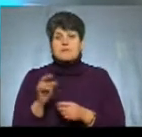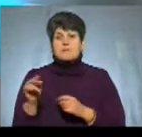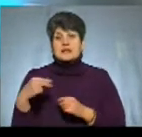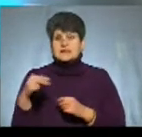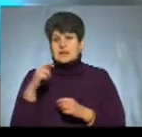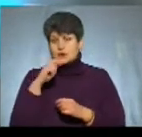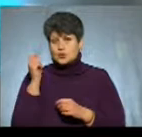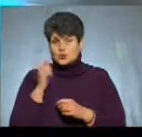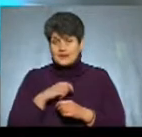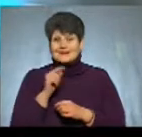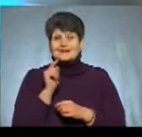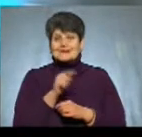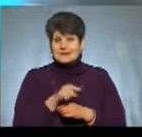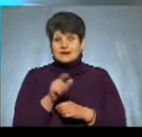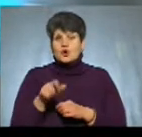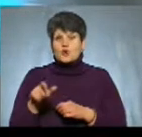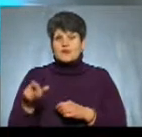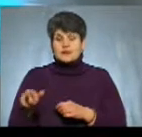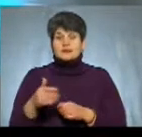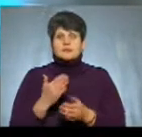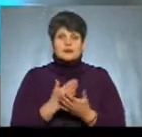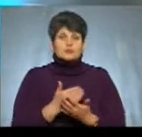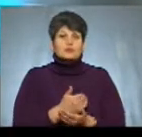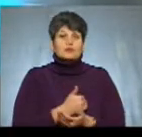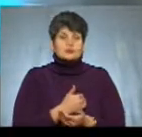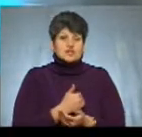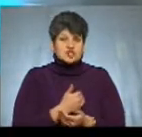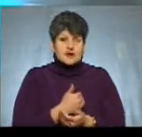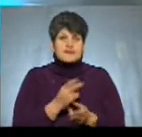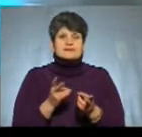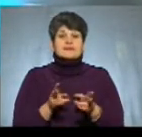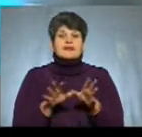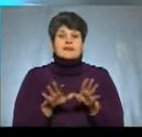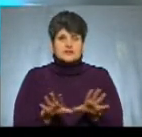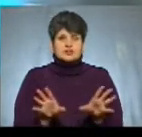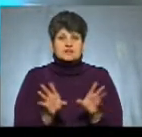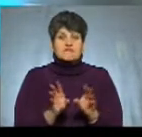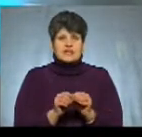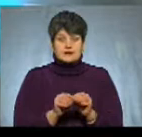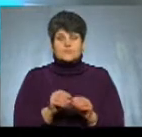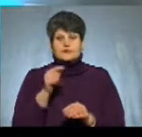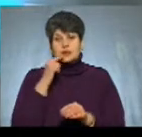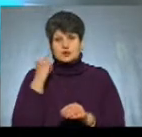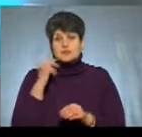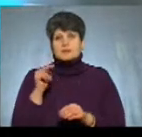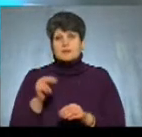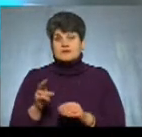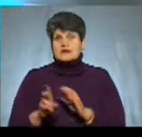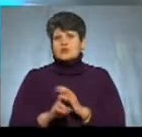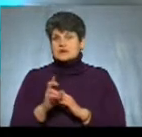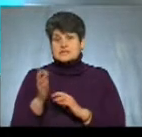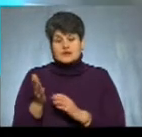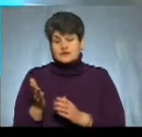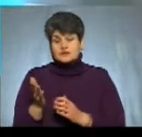громадяни, які матимуть бажання залишитися в єдності з Російською Православною Церквою,